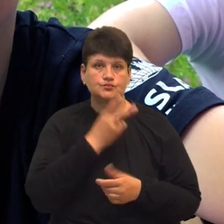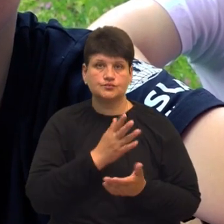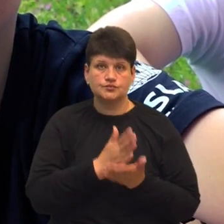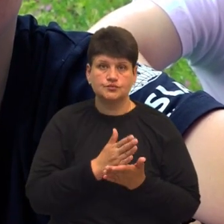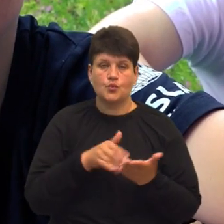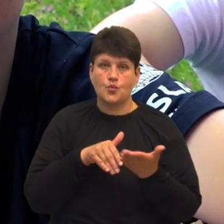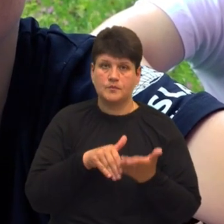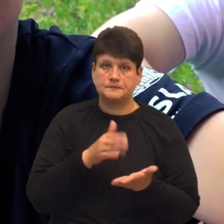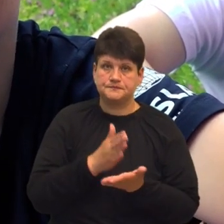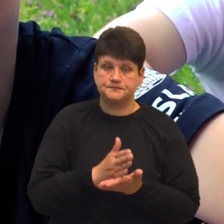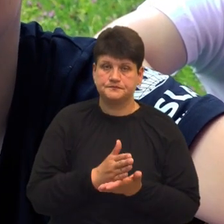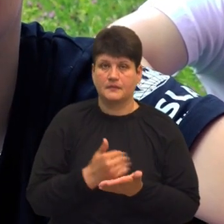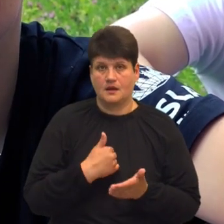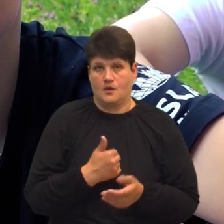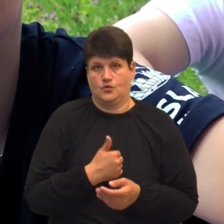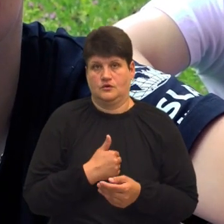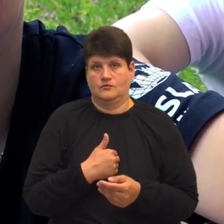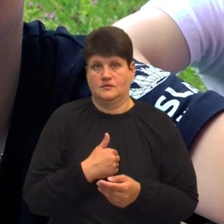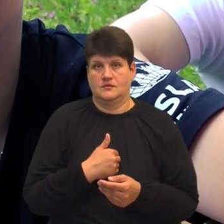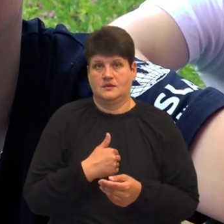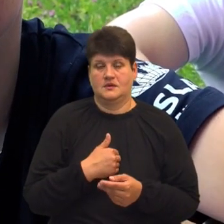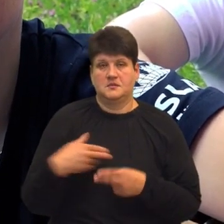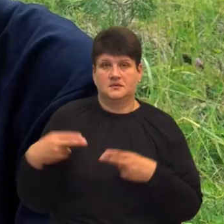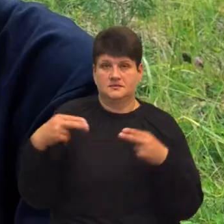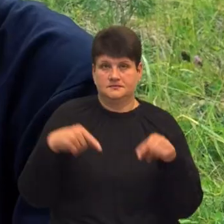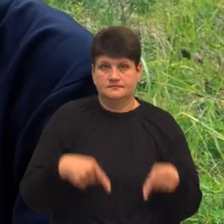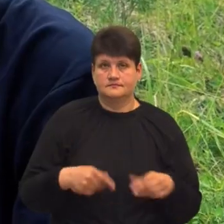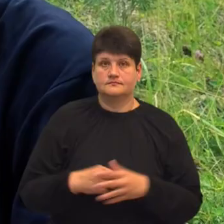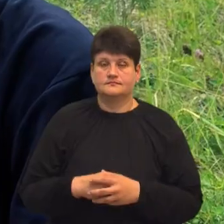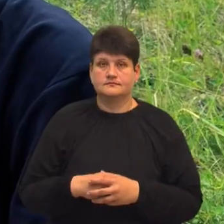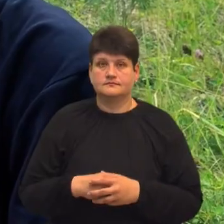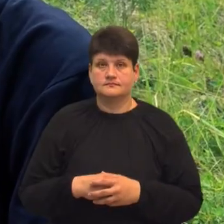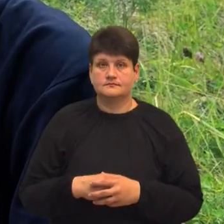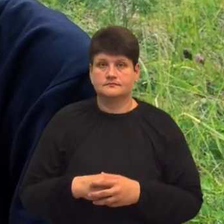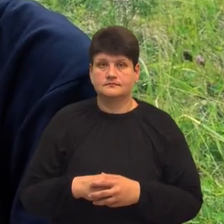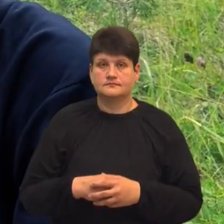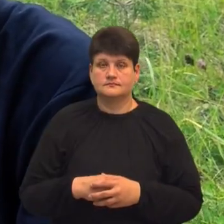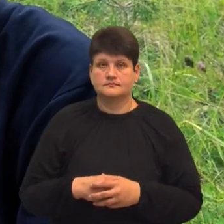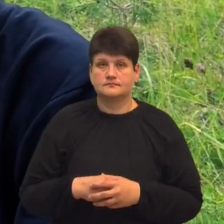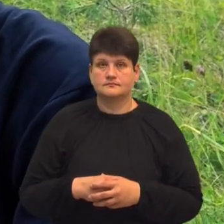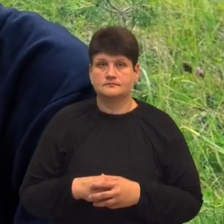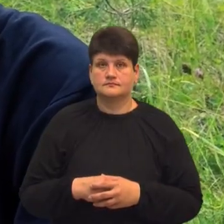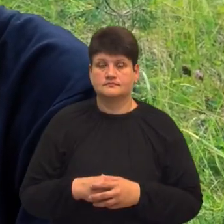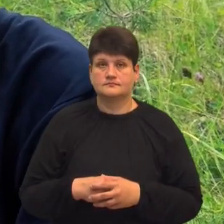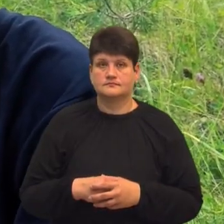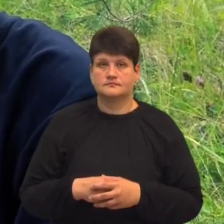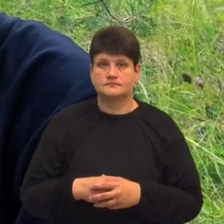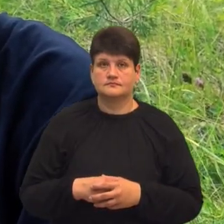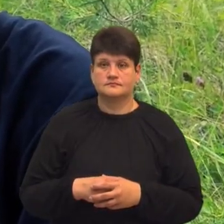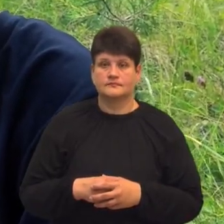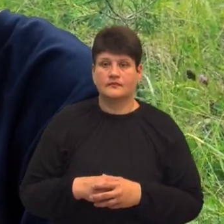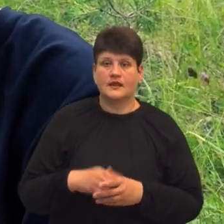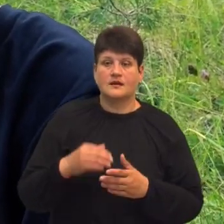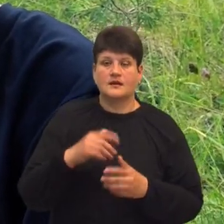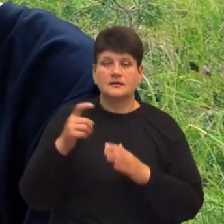допомагають. І я б хотів би ще сюди знову приїхати. Тут я дізнаю багато чого